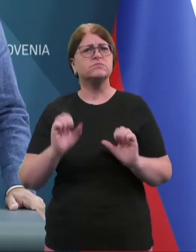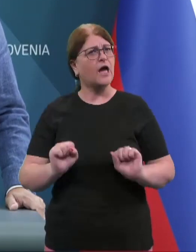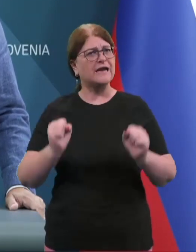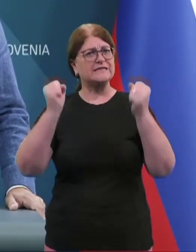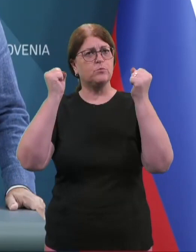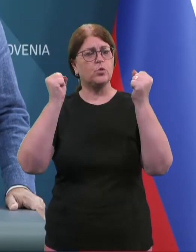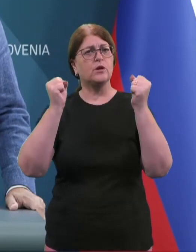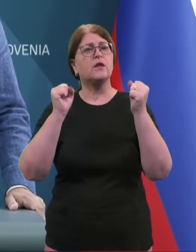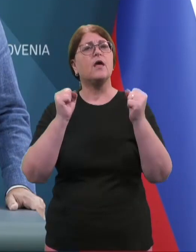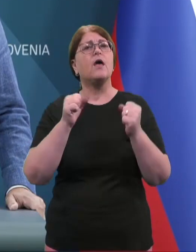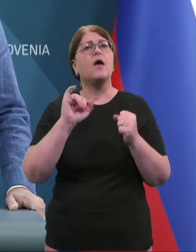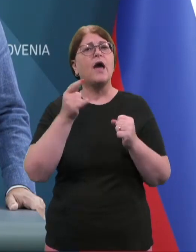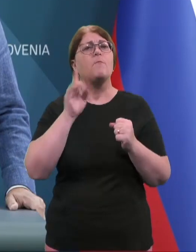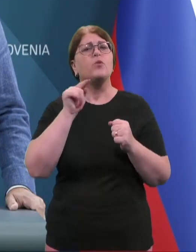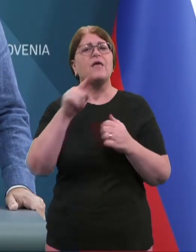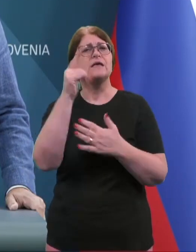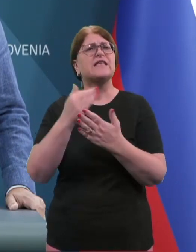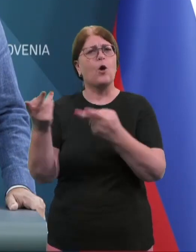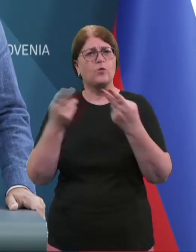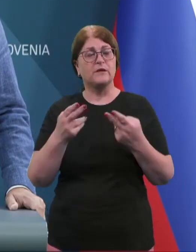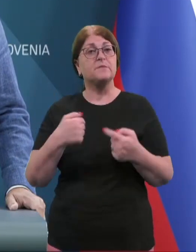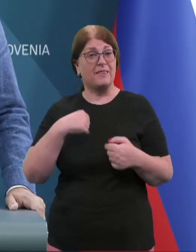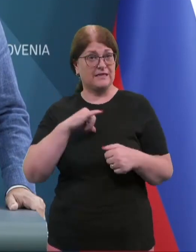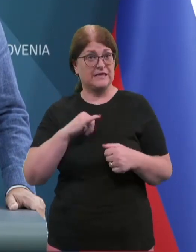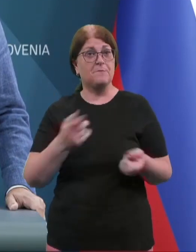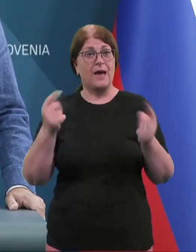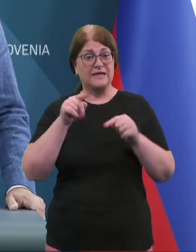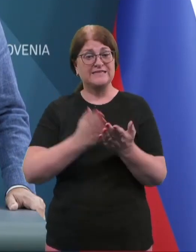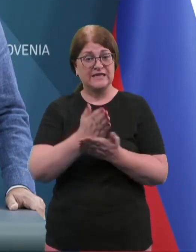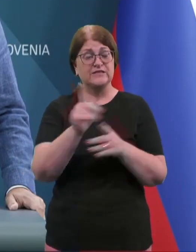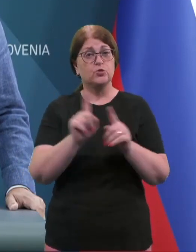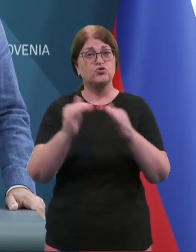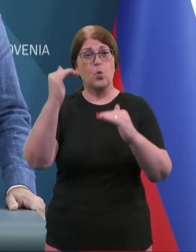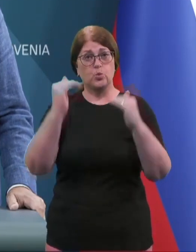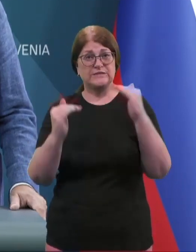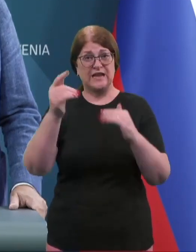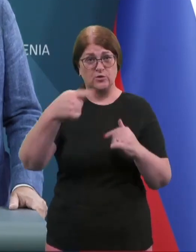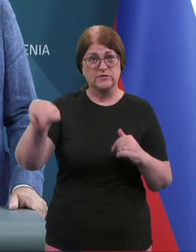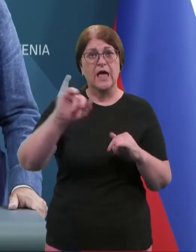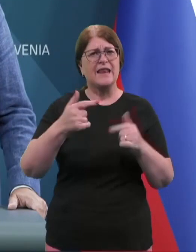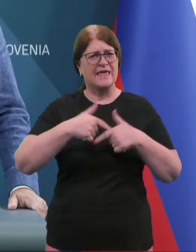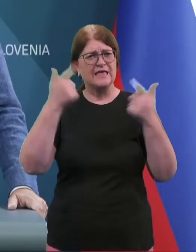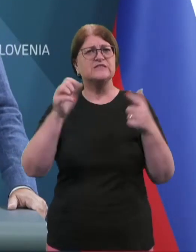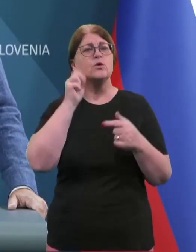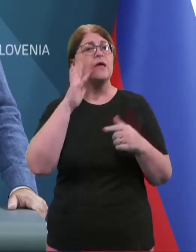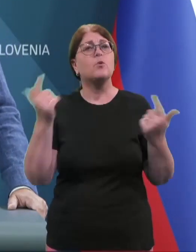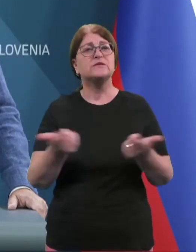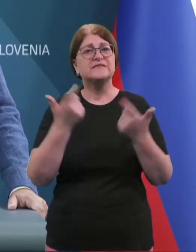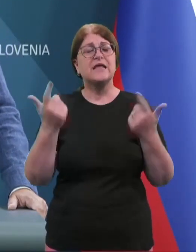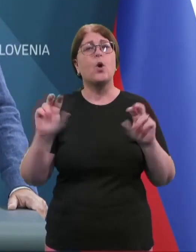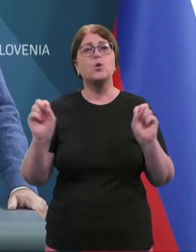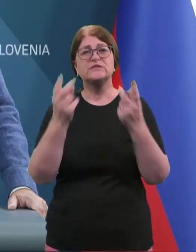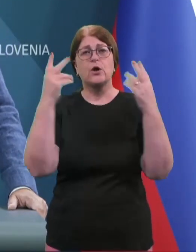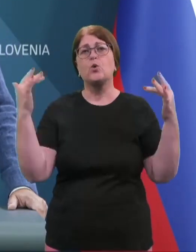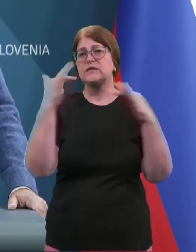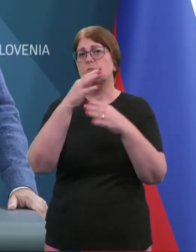razburenje je bilo, kaj bo ta zakon prinesel. Zdaj me zanima, ali ste ta izhodišča tudi z njimi uskladili in ali je že jasno, kdaj boste lahko stavkovni